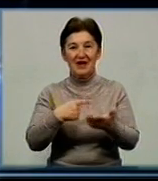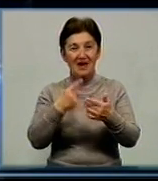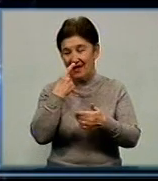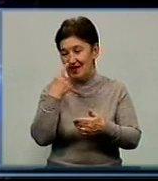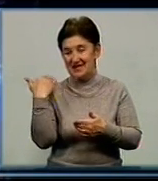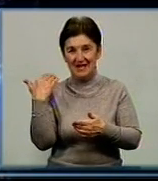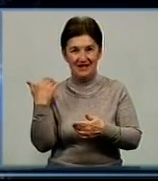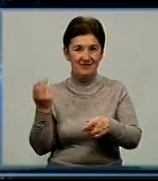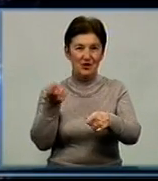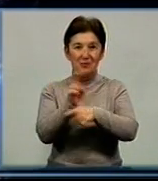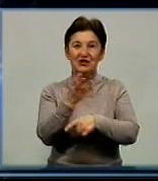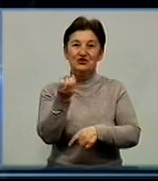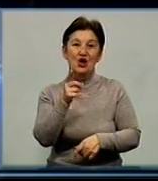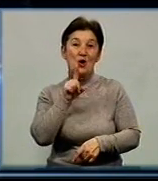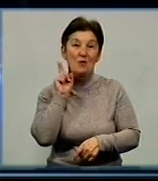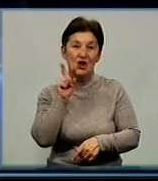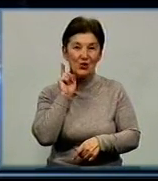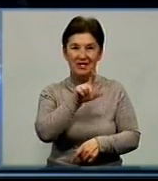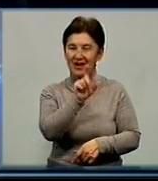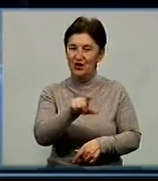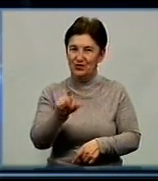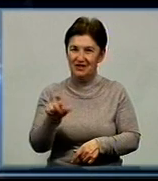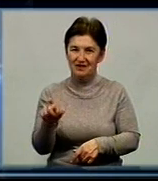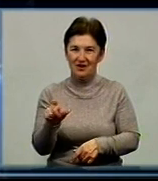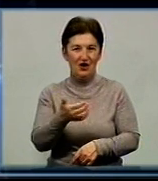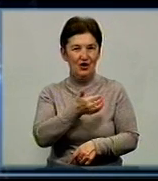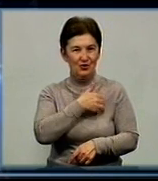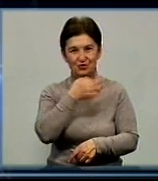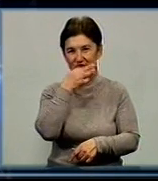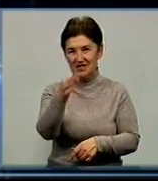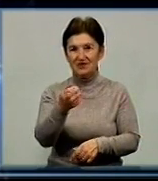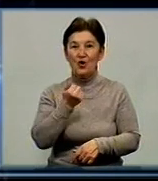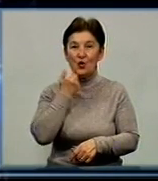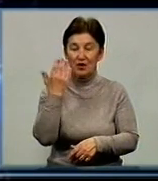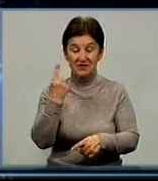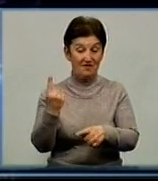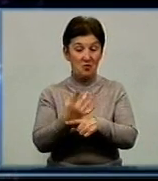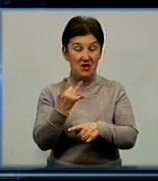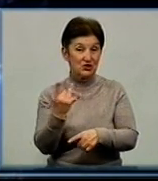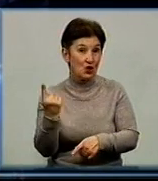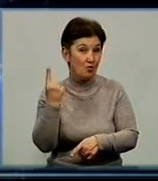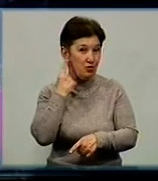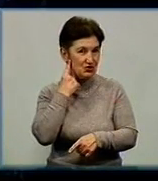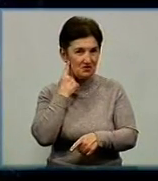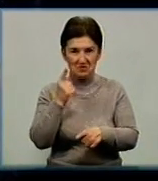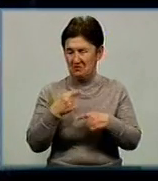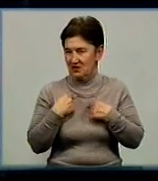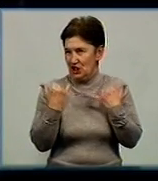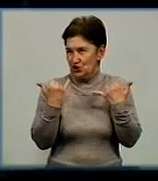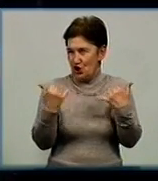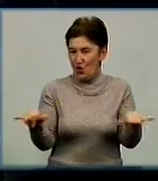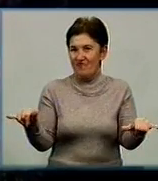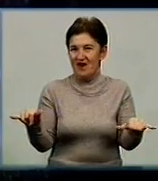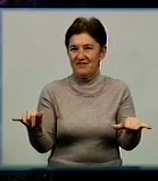він ще молода людина, і хочу вам сказати, коли я його вперше почула, він мене взагалі шокував, тому що